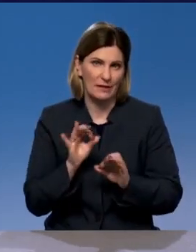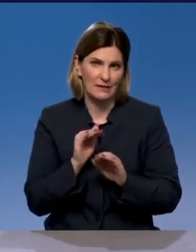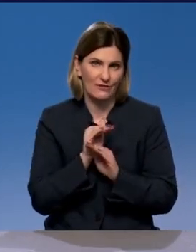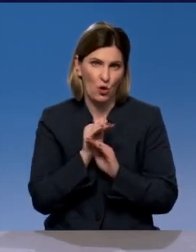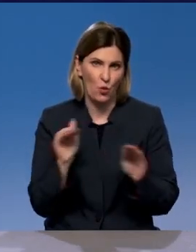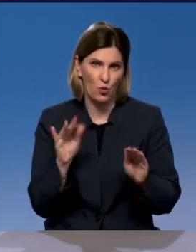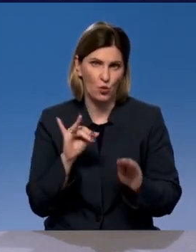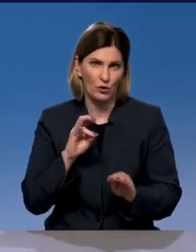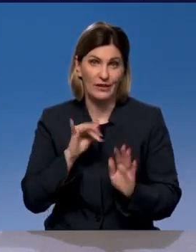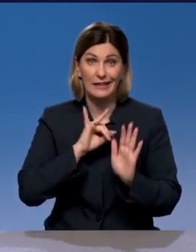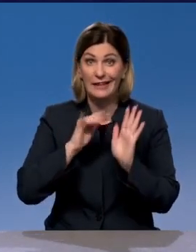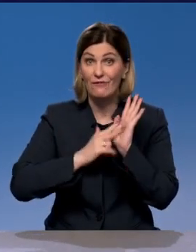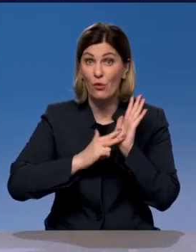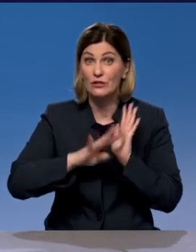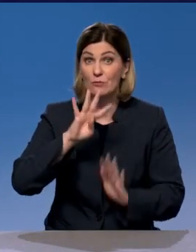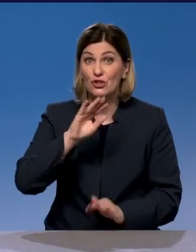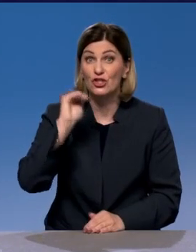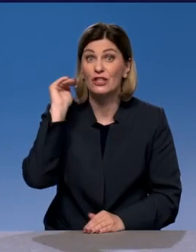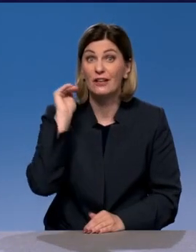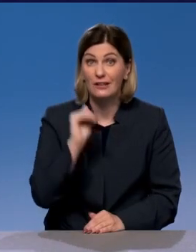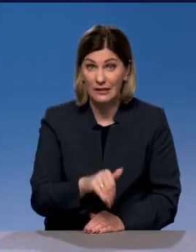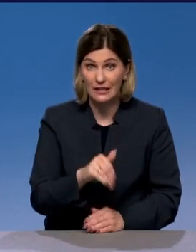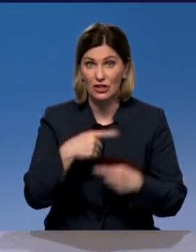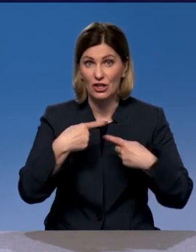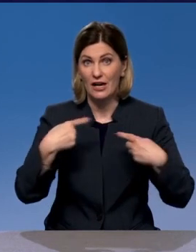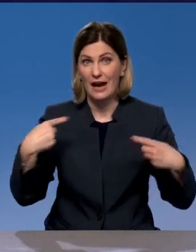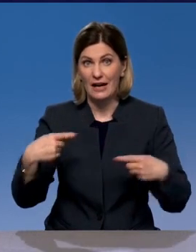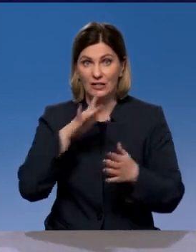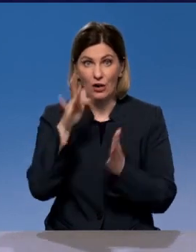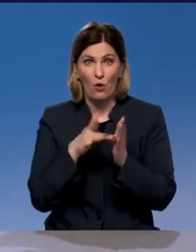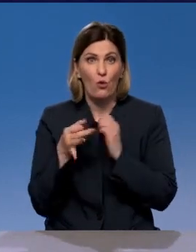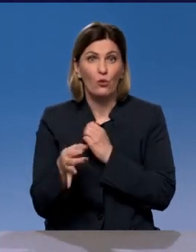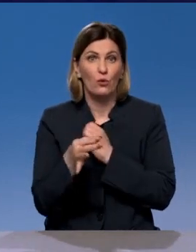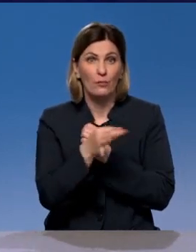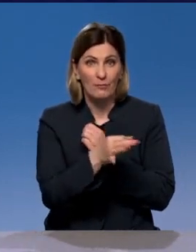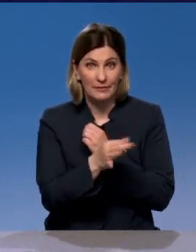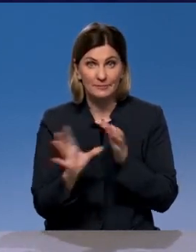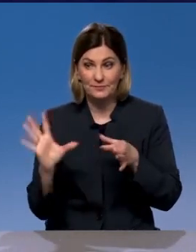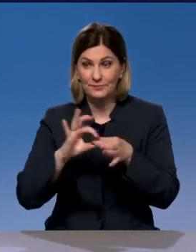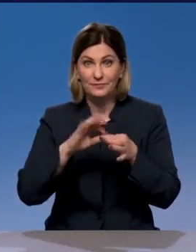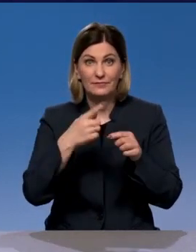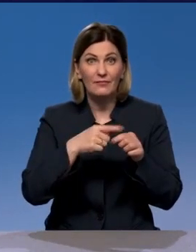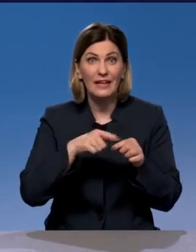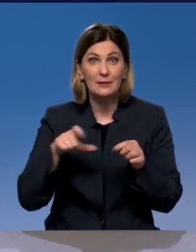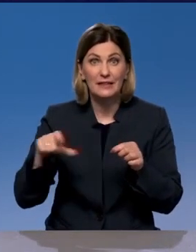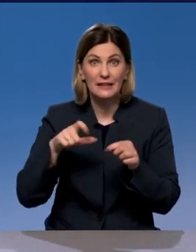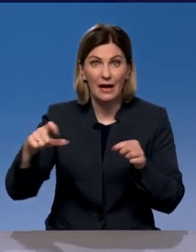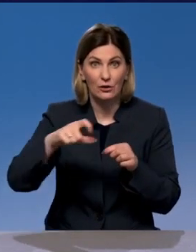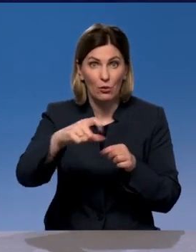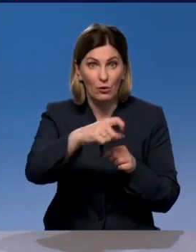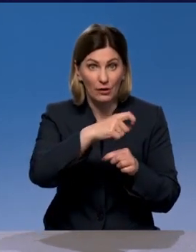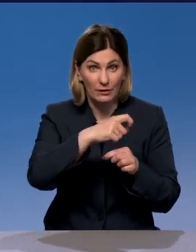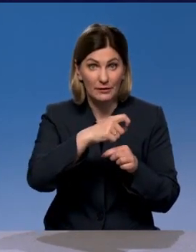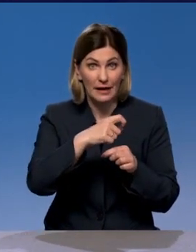84 тысячи различных нацеленных пунктов соединяются этими дорогами, и, соответственно, представляете себе масштабы какие. Есть